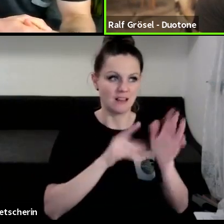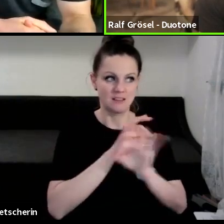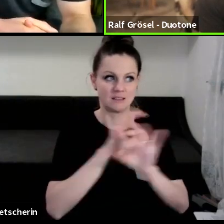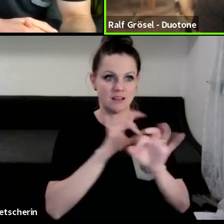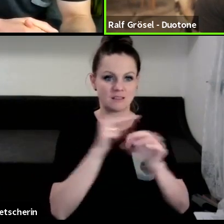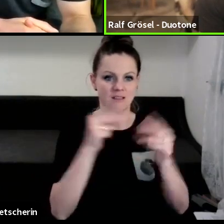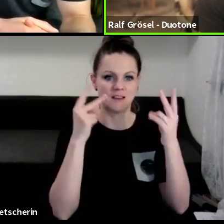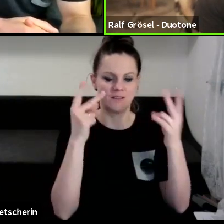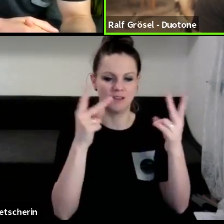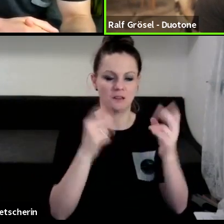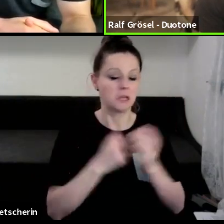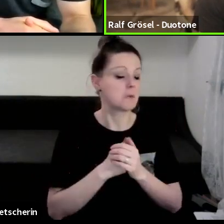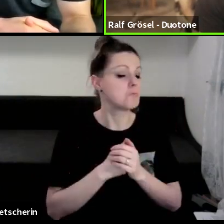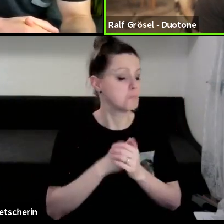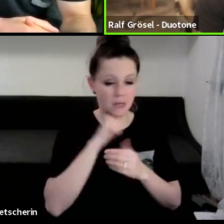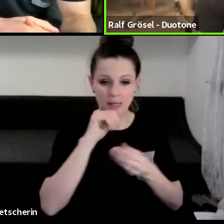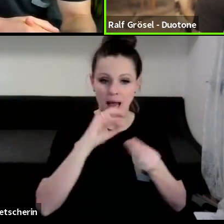Problem.